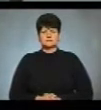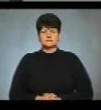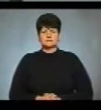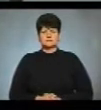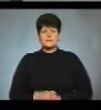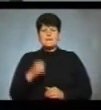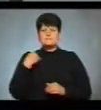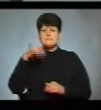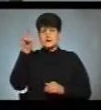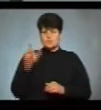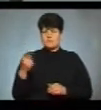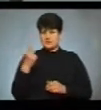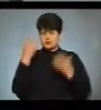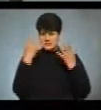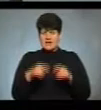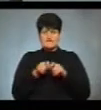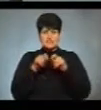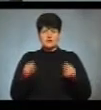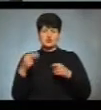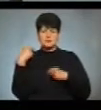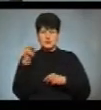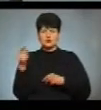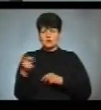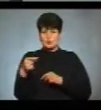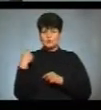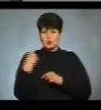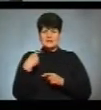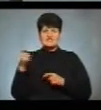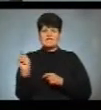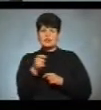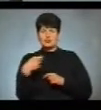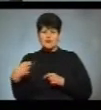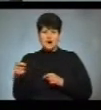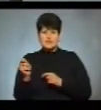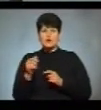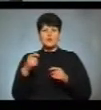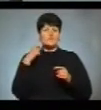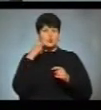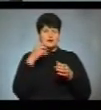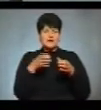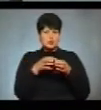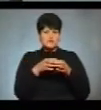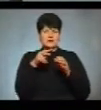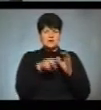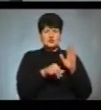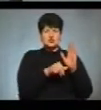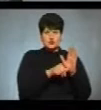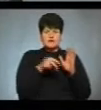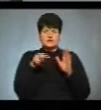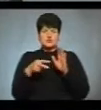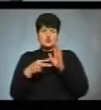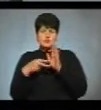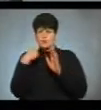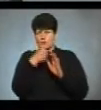Переможцями першого дня відкритого чемпіонату Тернопільської області з фахтування на шпагах у віковій категорії 2006-2007